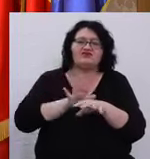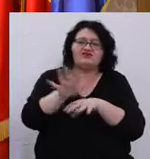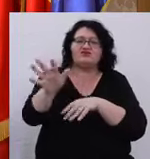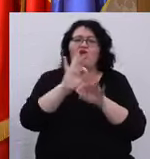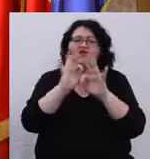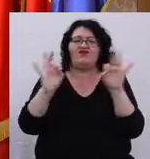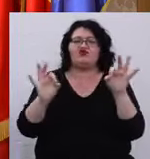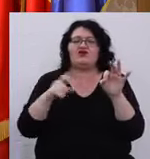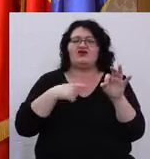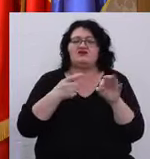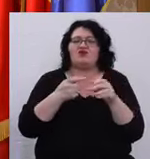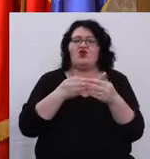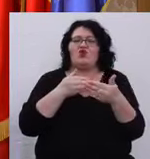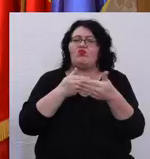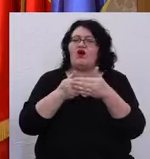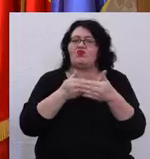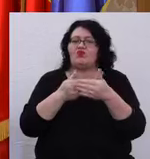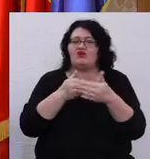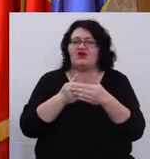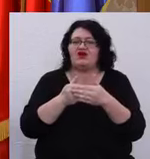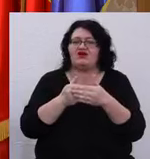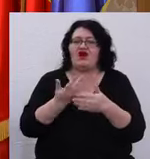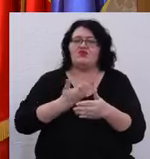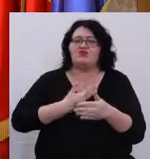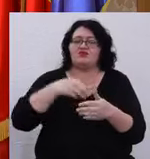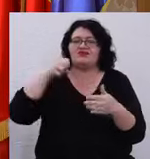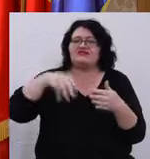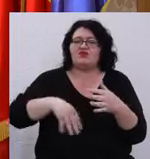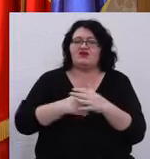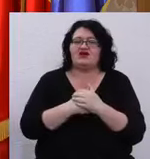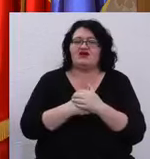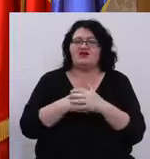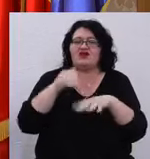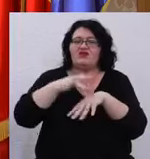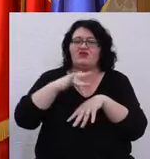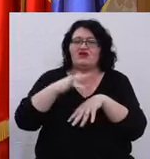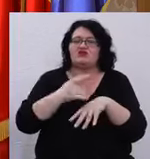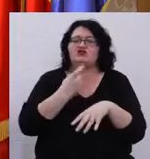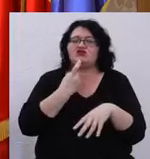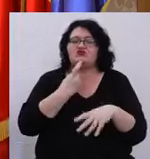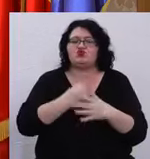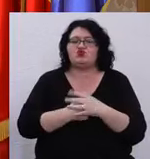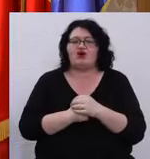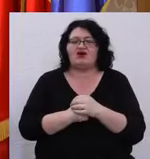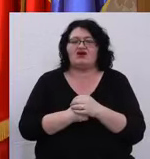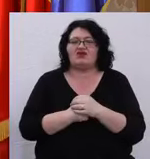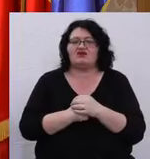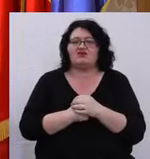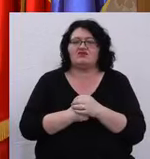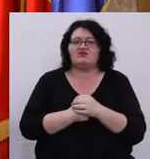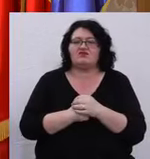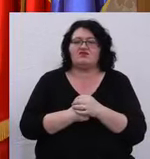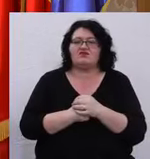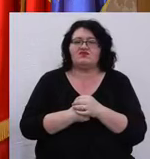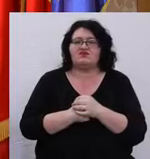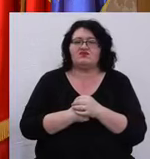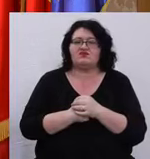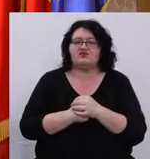este o distanță mică și eu am primit semnale de la medici din Timișoara, de la